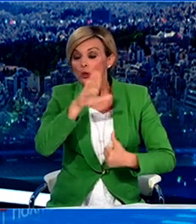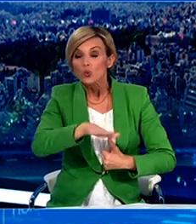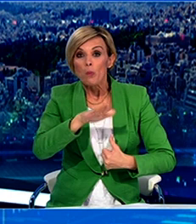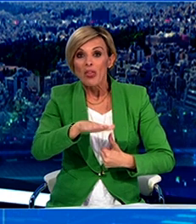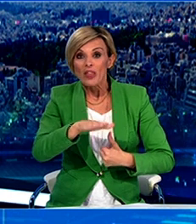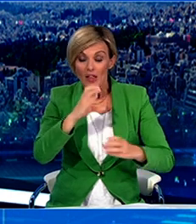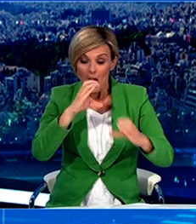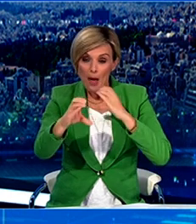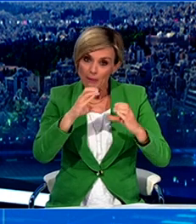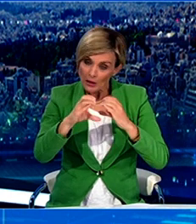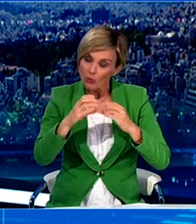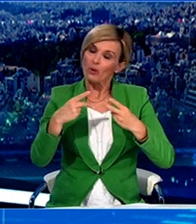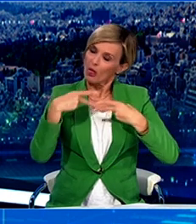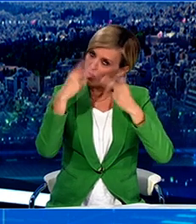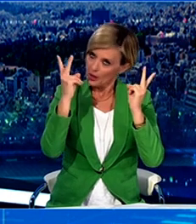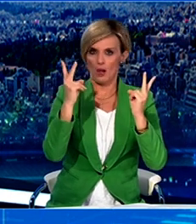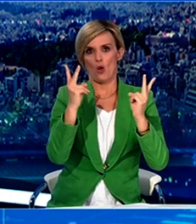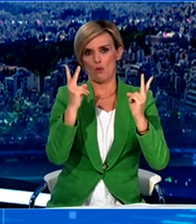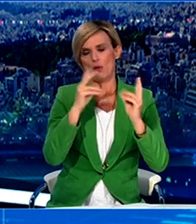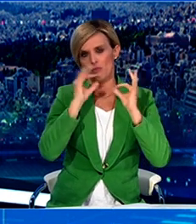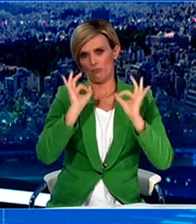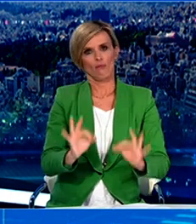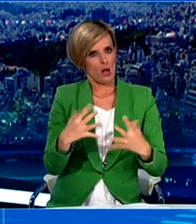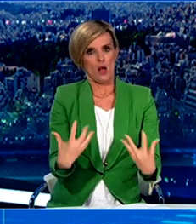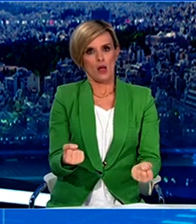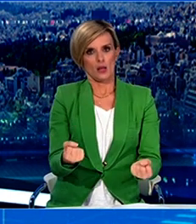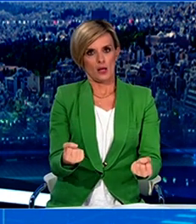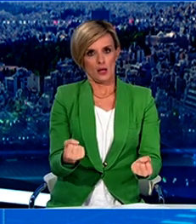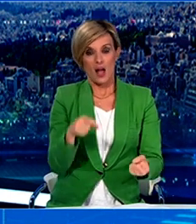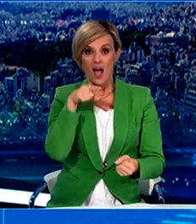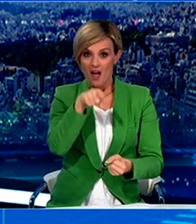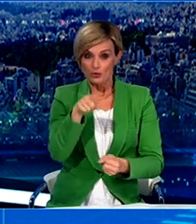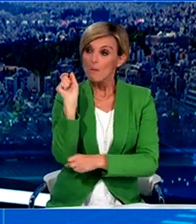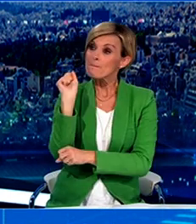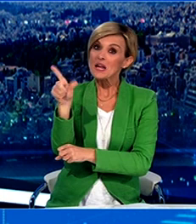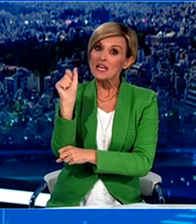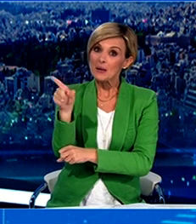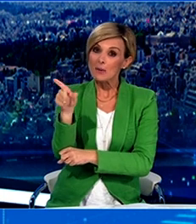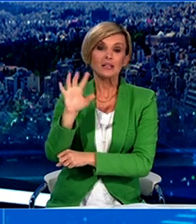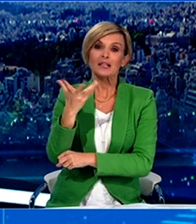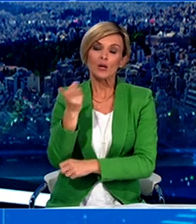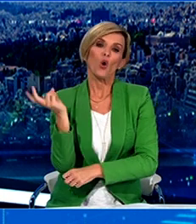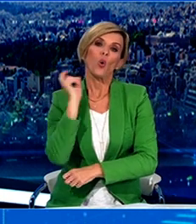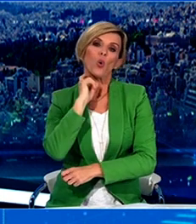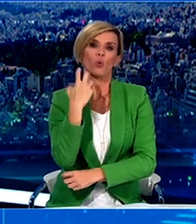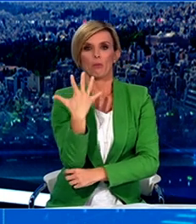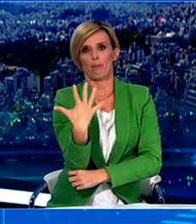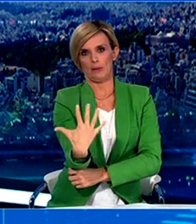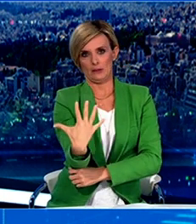διασφάλιση της επικοινωνίας γονέων και τέκνων σύμφωνα με τις κείμενες διατάξεις. Στην περιπτώσεις αυτές, το SMS χρησιμοποιείται ο κωδικός 5.